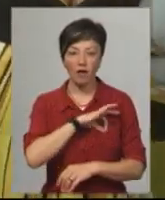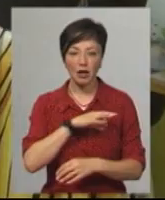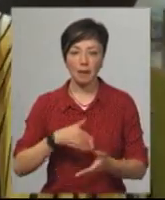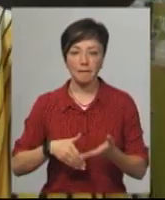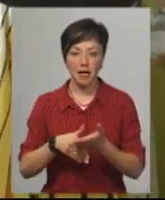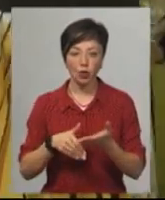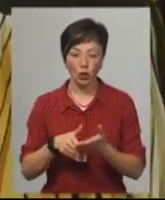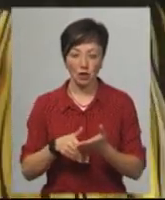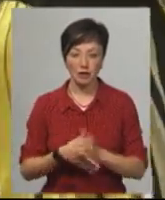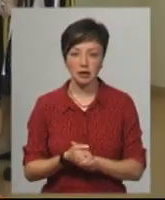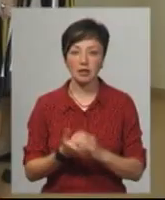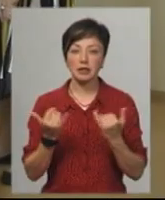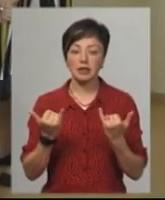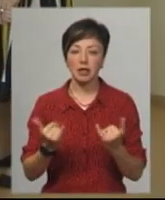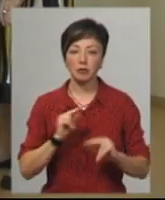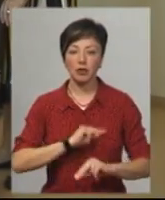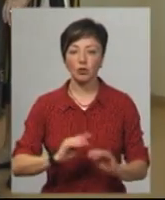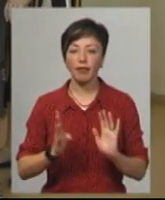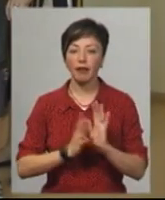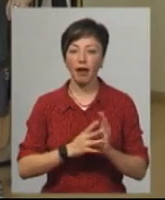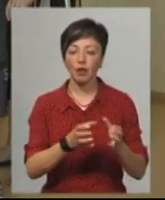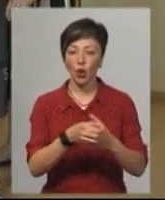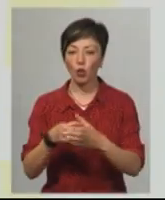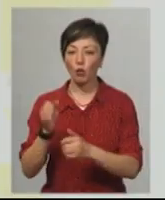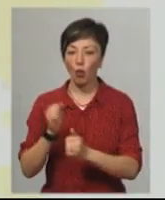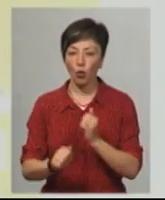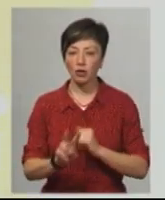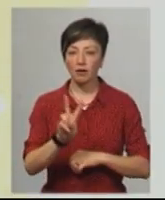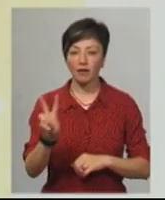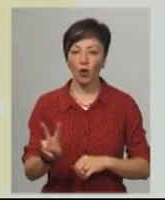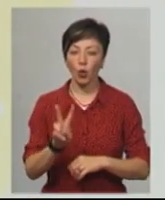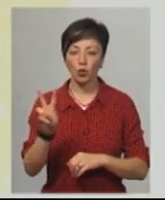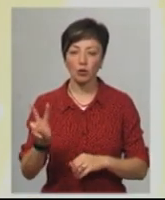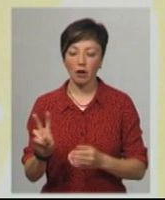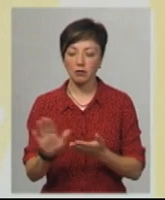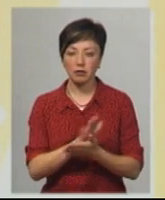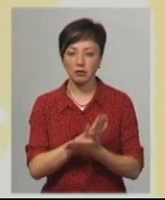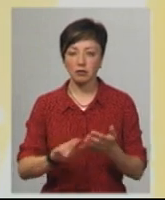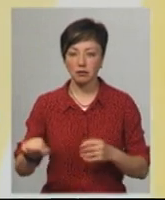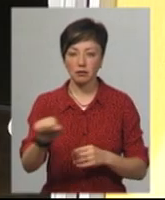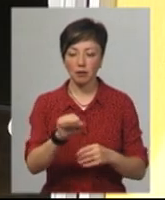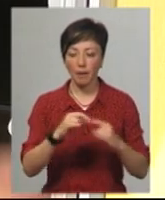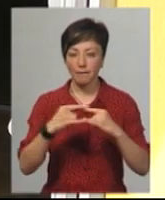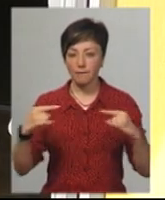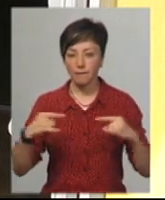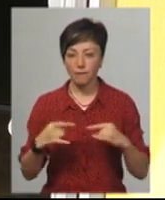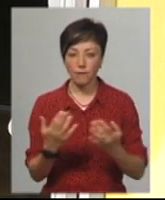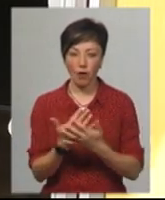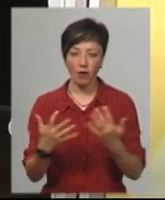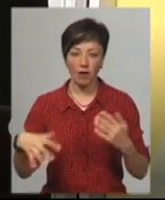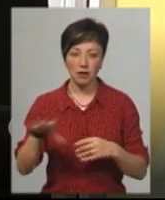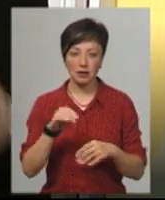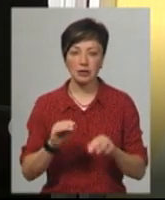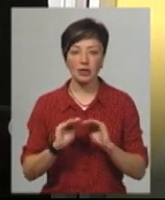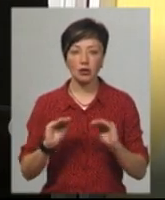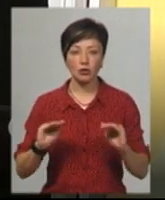Настасовська. Зараз тут працює 9 груп. Кожних дві години проводять дезінфекцію усіх поверхонь, додає жінка. Садочок